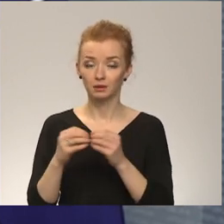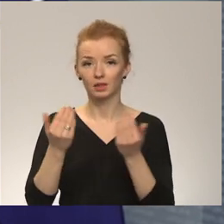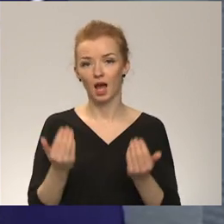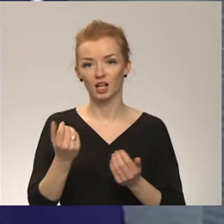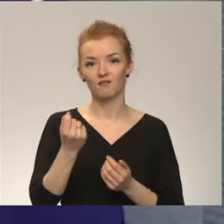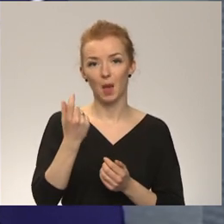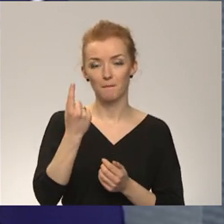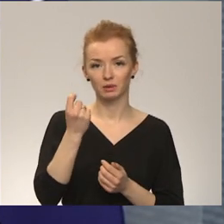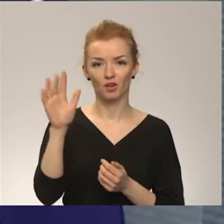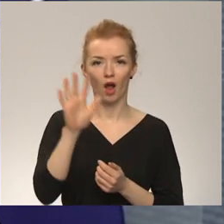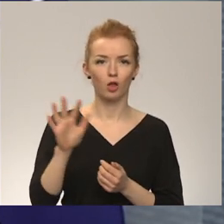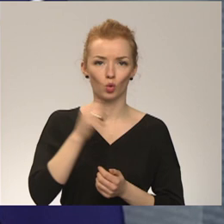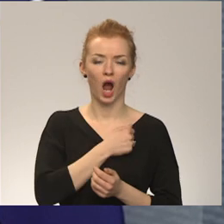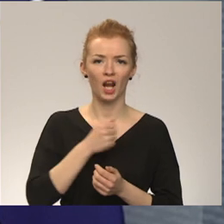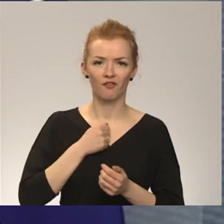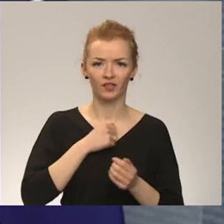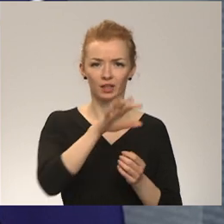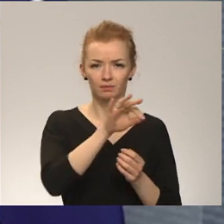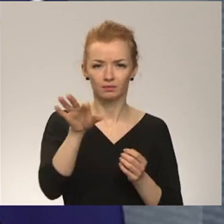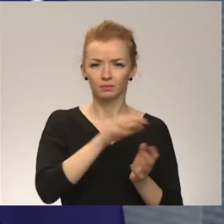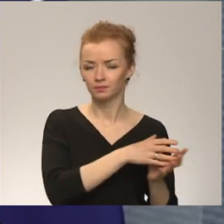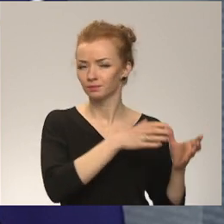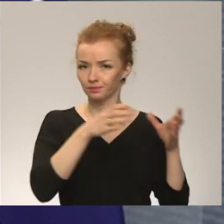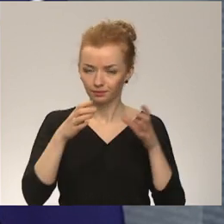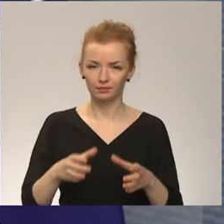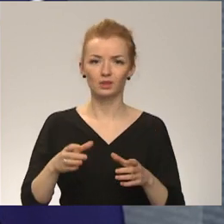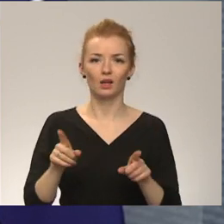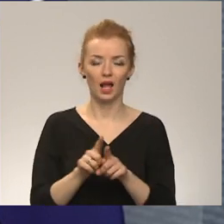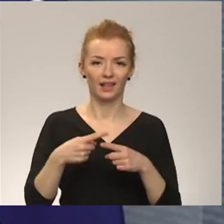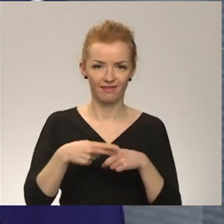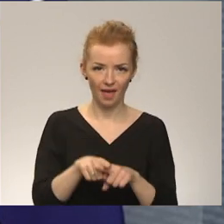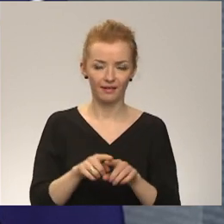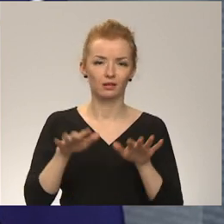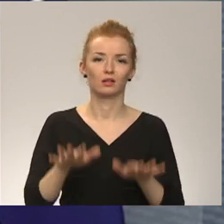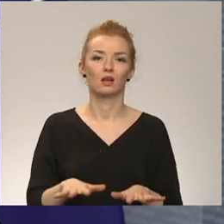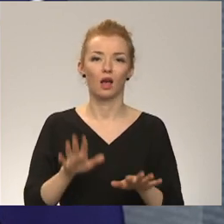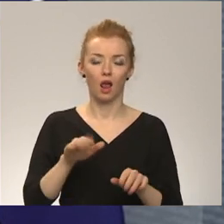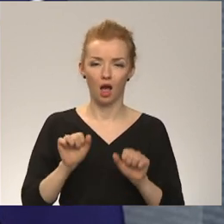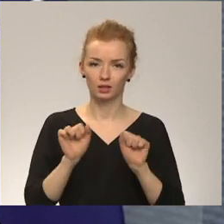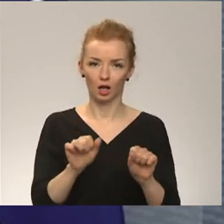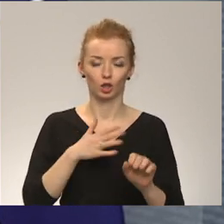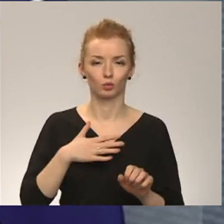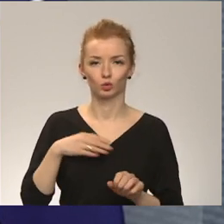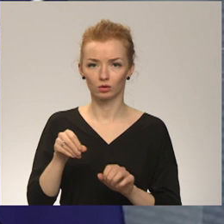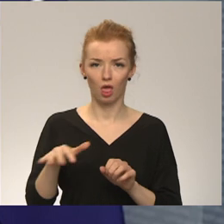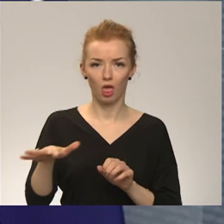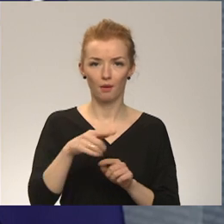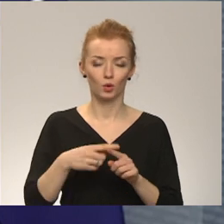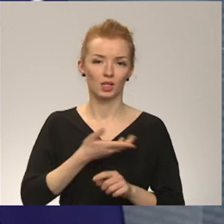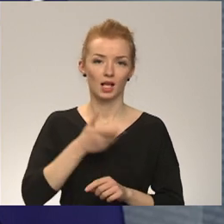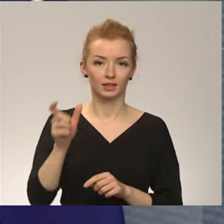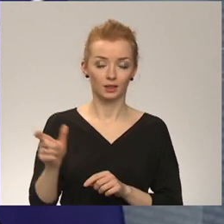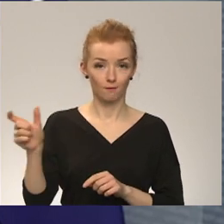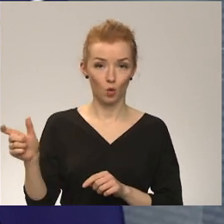karavīri. Kopā mūsu teritorijā savām tehniku, kas palīdz aizsargāt mūsu zemi un mūsu iedzīvotājus.